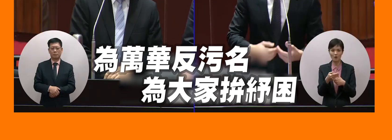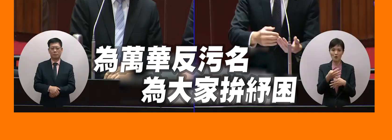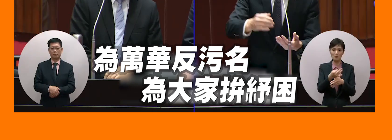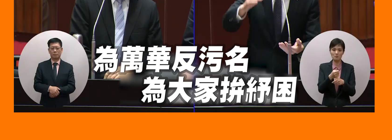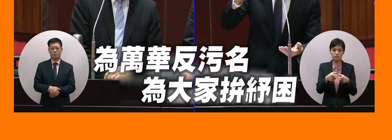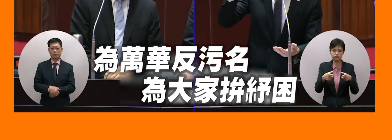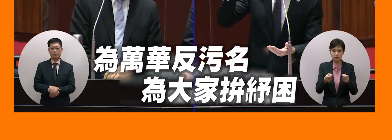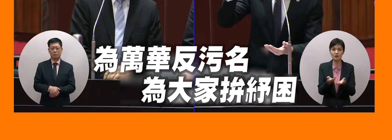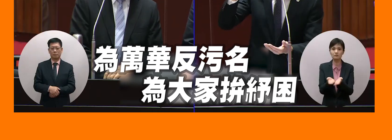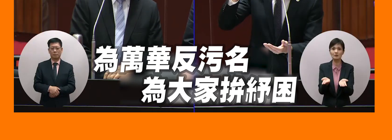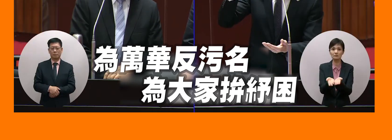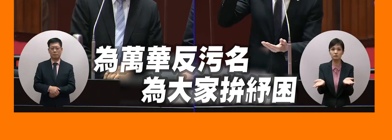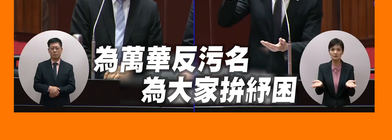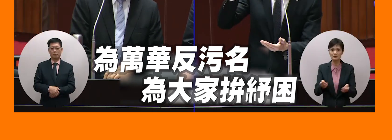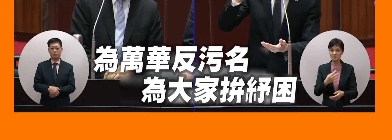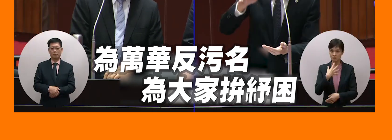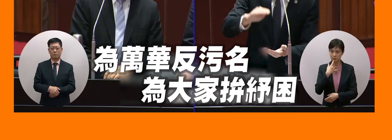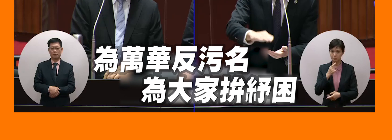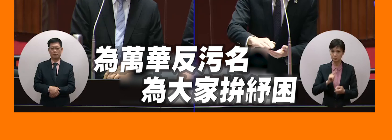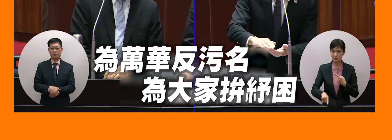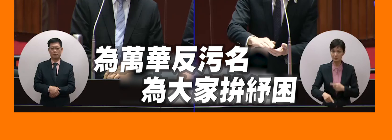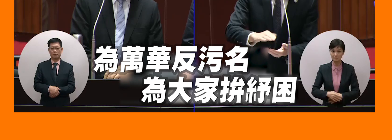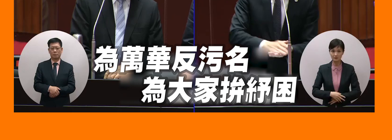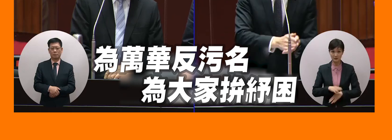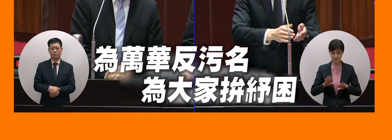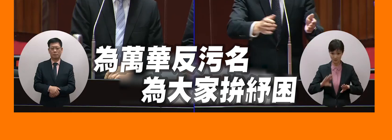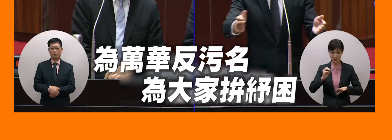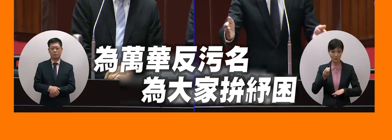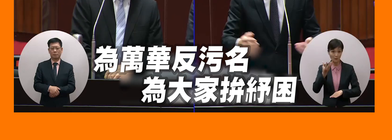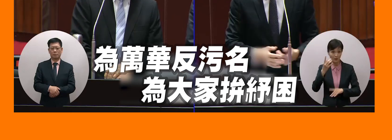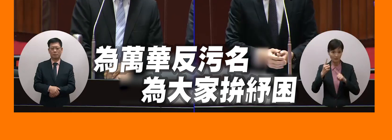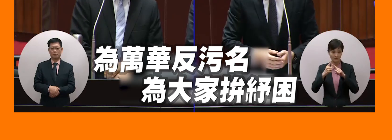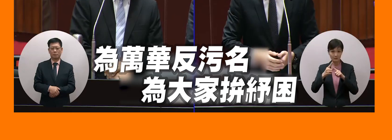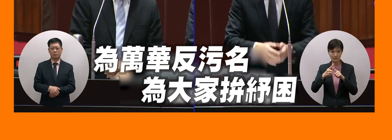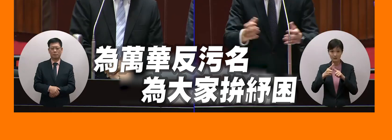還是這樣或者現在這個所以說